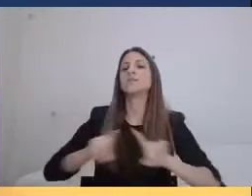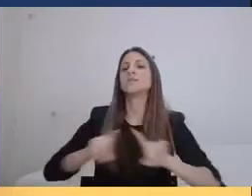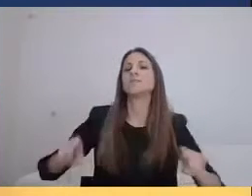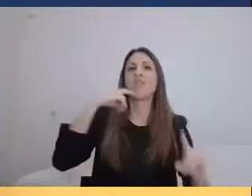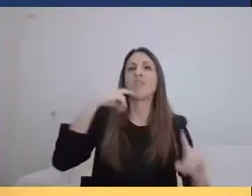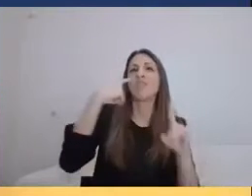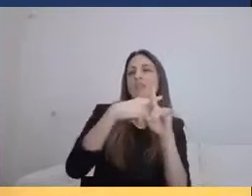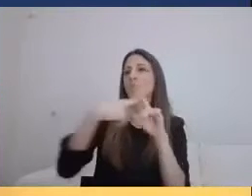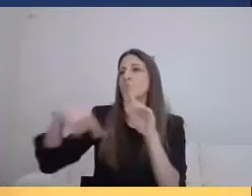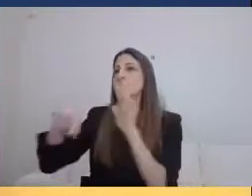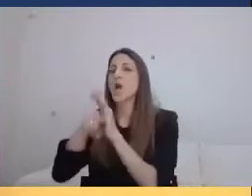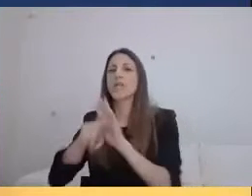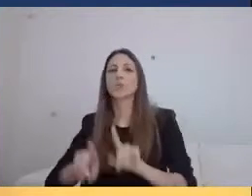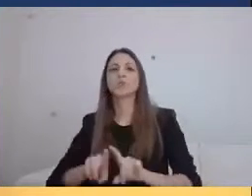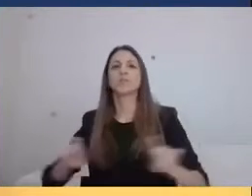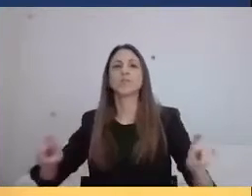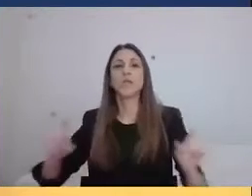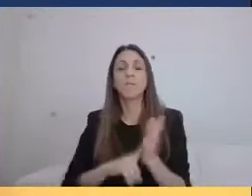αρνητικό.